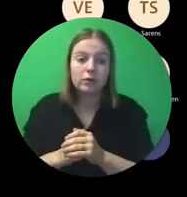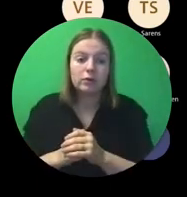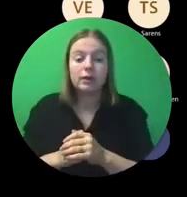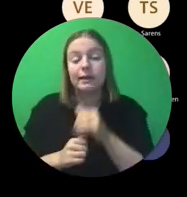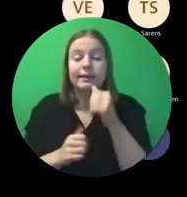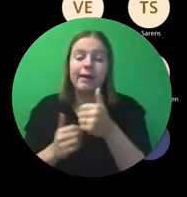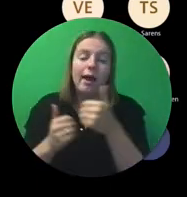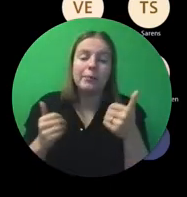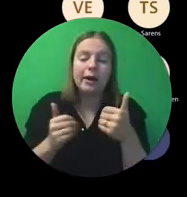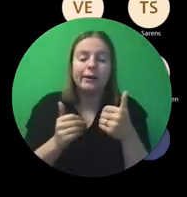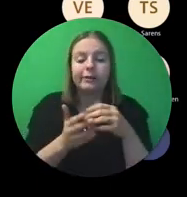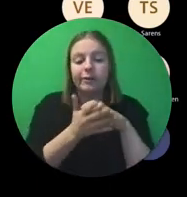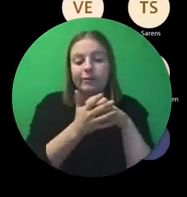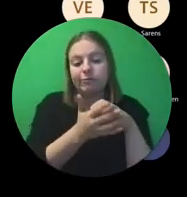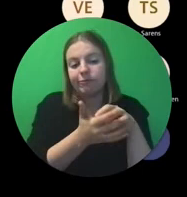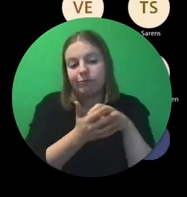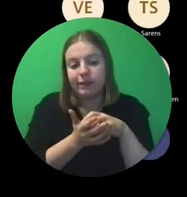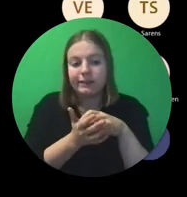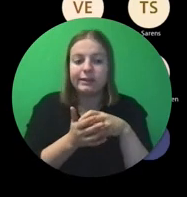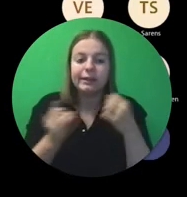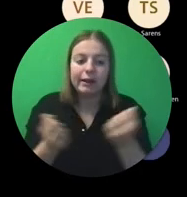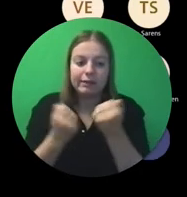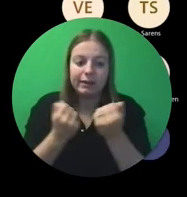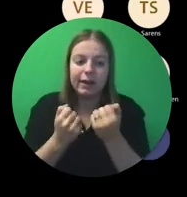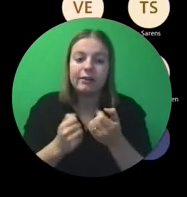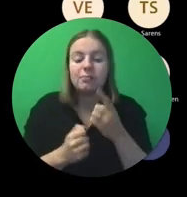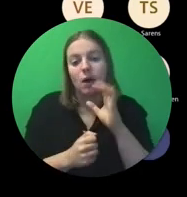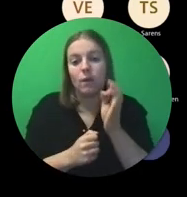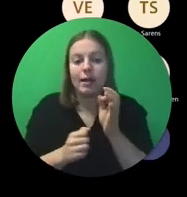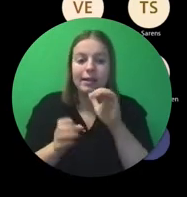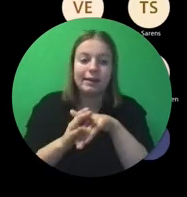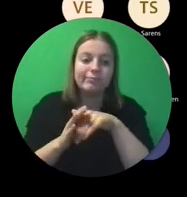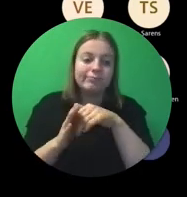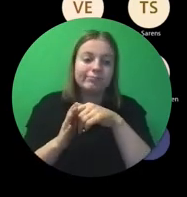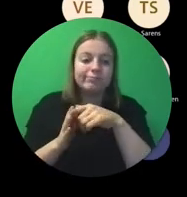activiteit, maar valt wel onder goed projectmanagement.